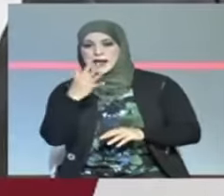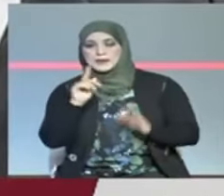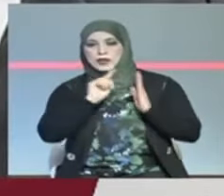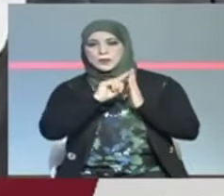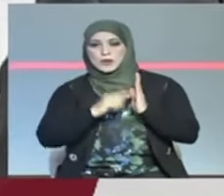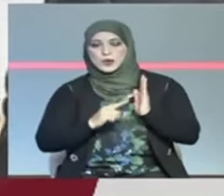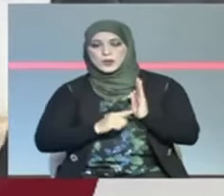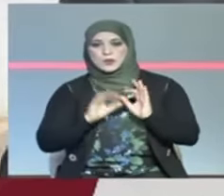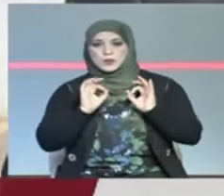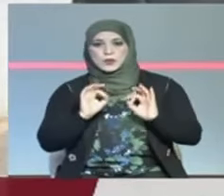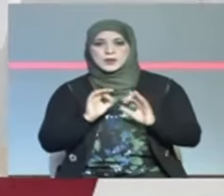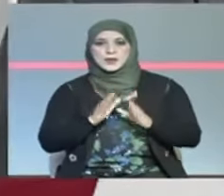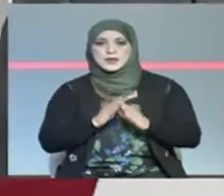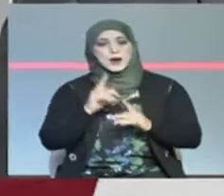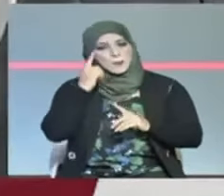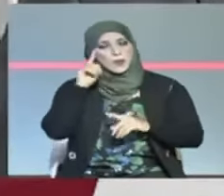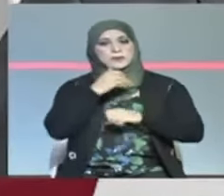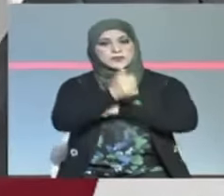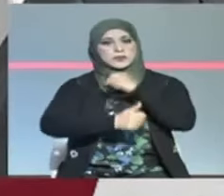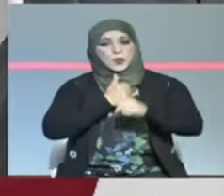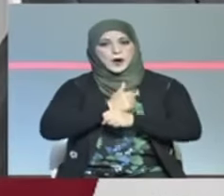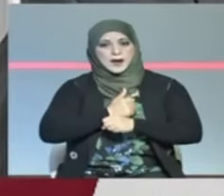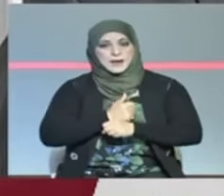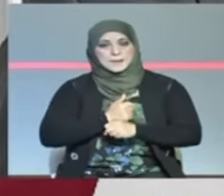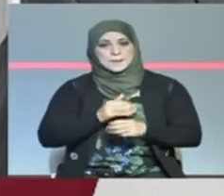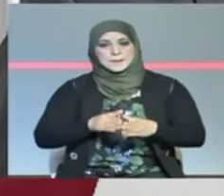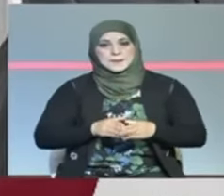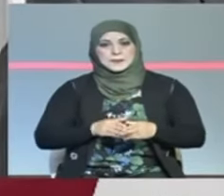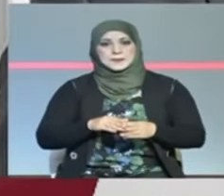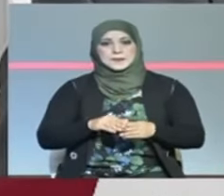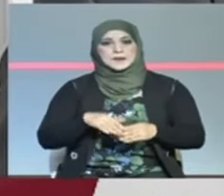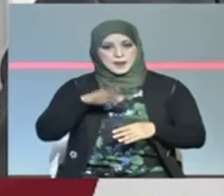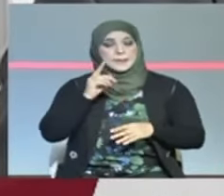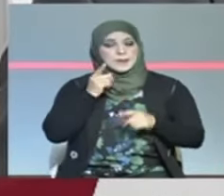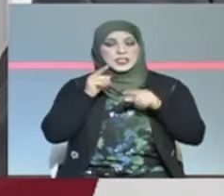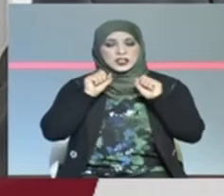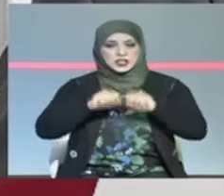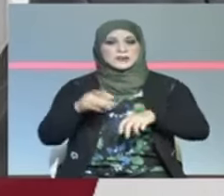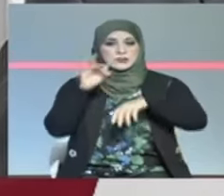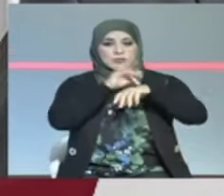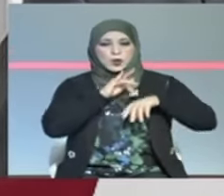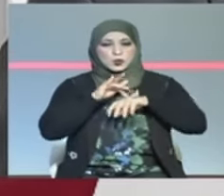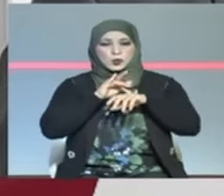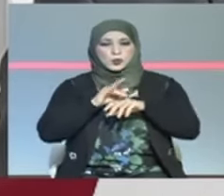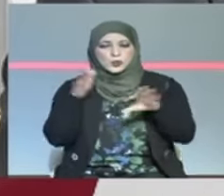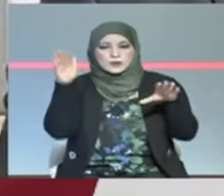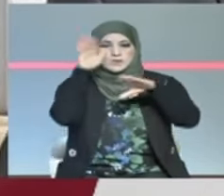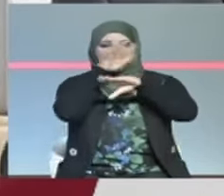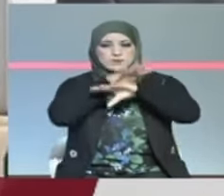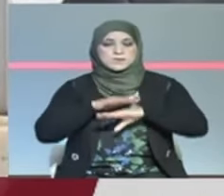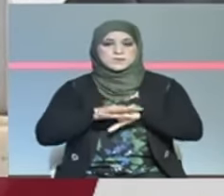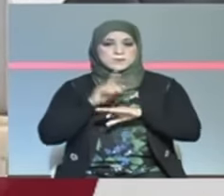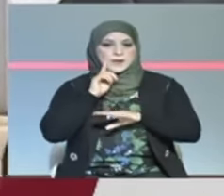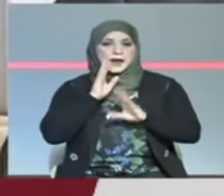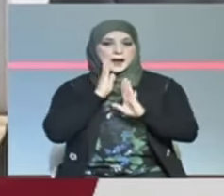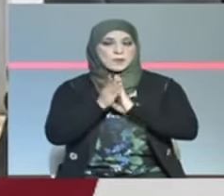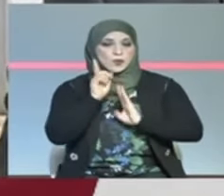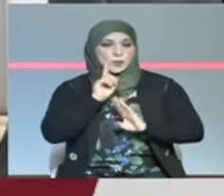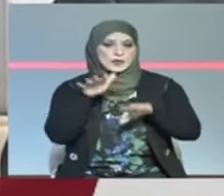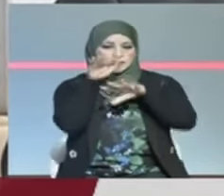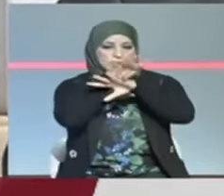بالنسبة سنوية بالإضافة إلى التأثير الغير المباشر انتعى التعطل ولا